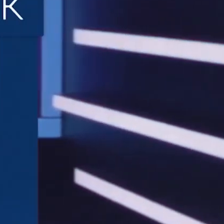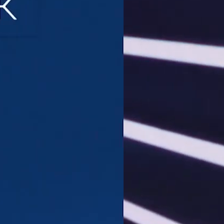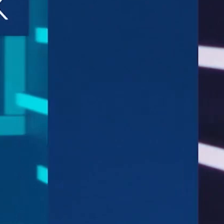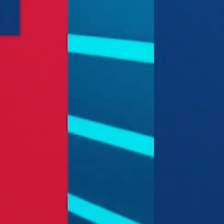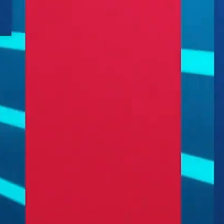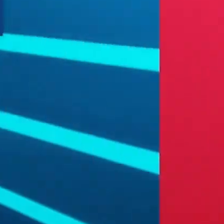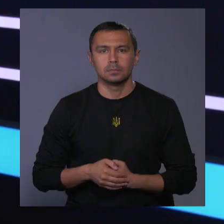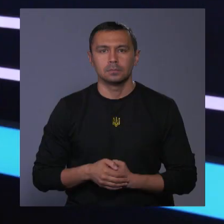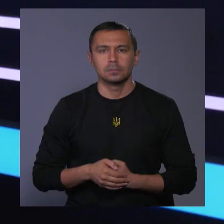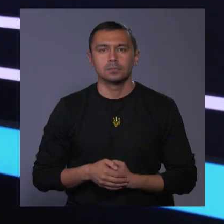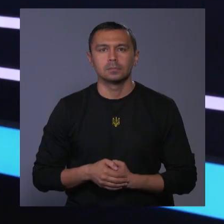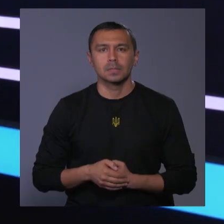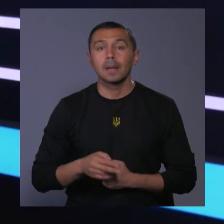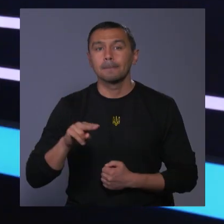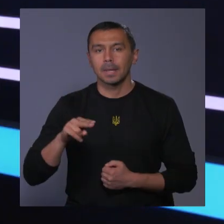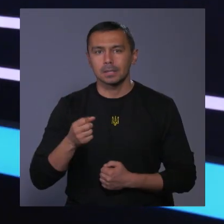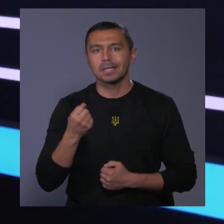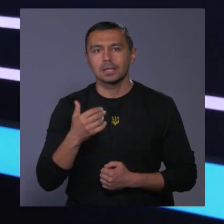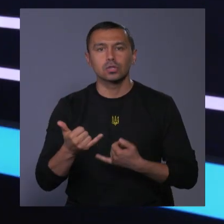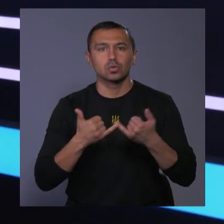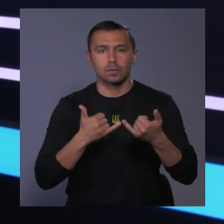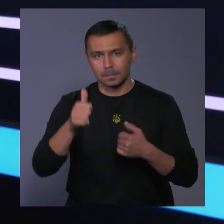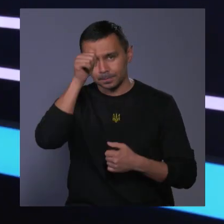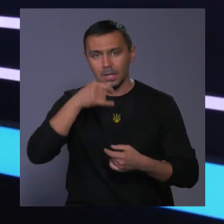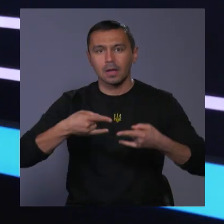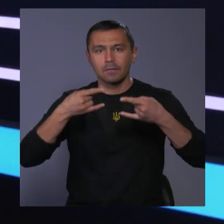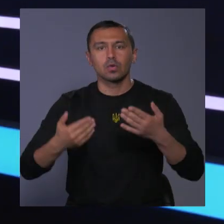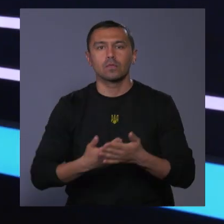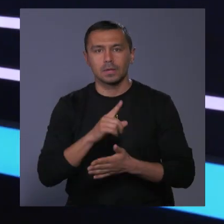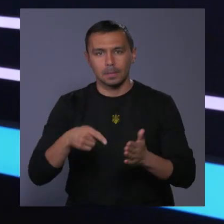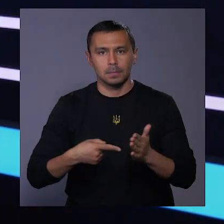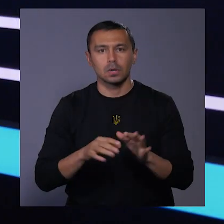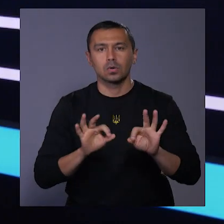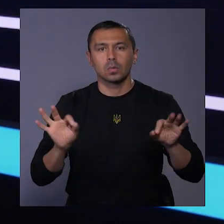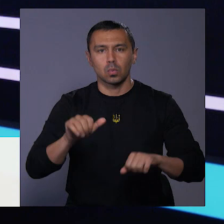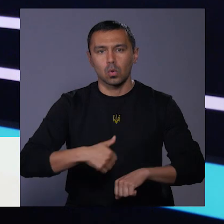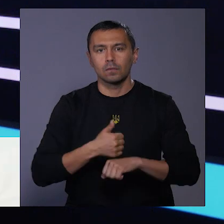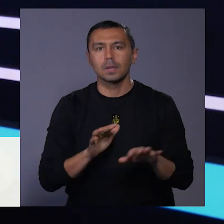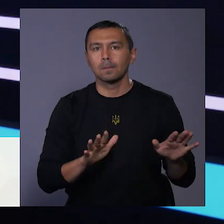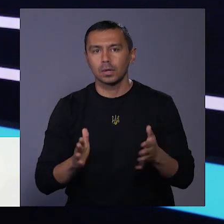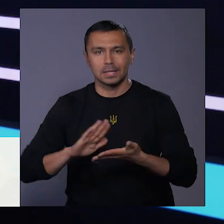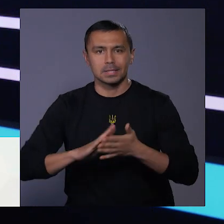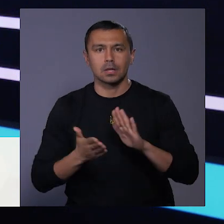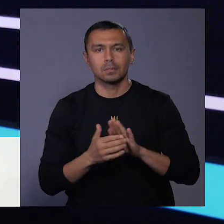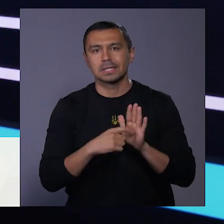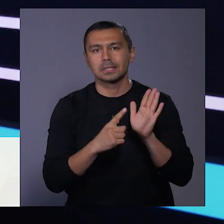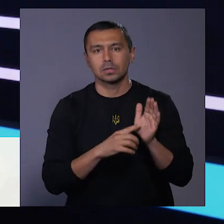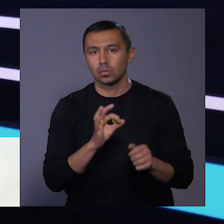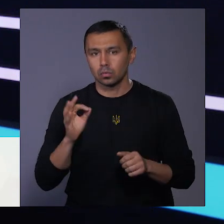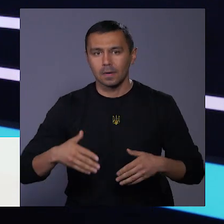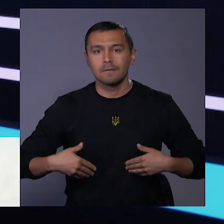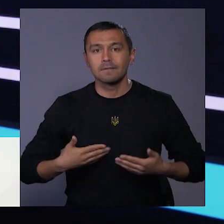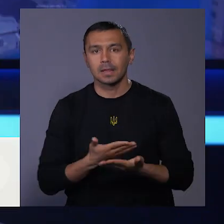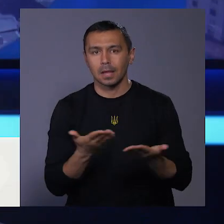Музика П'ятниця, 13 жовтня, в ефірі новини міста. Розкажемо про головні події станом на 16-ту.